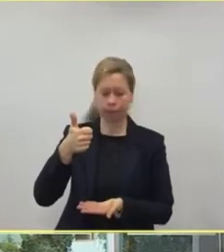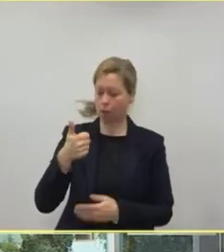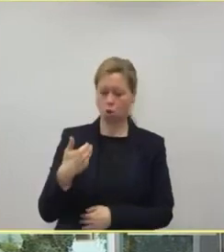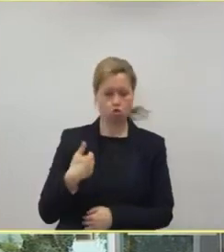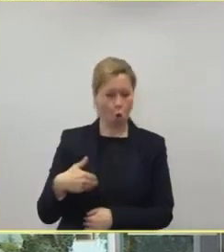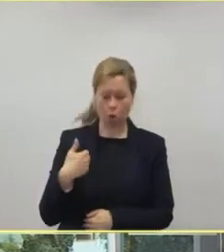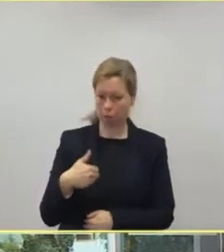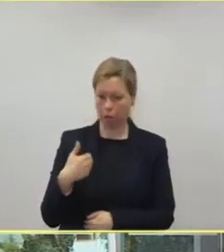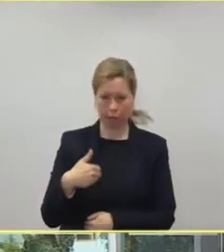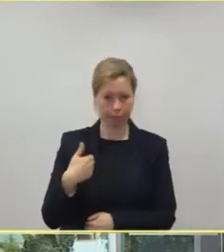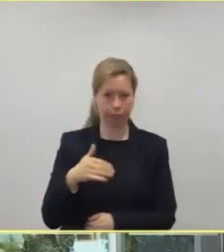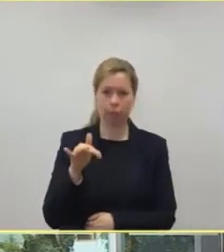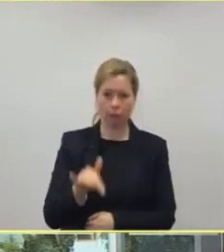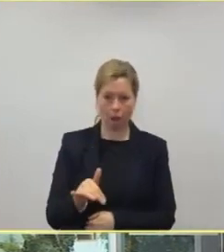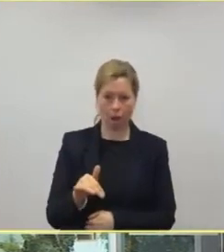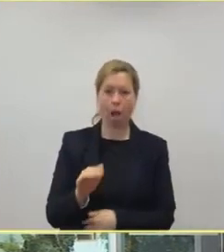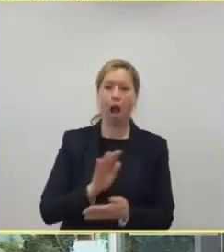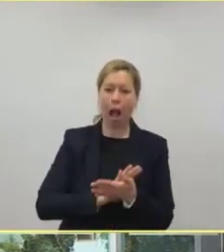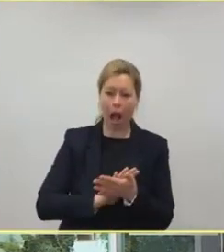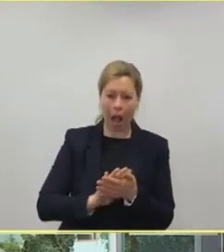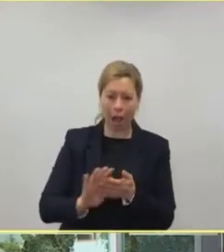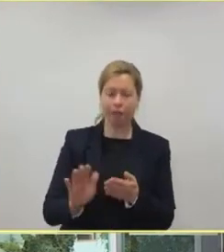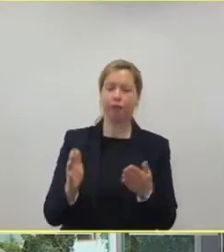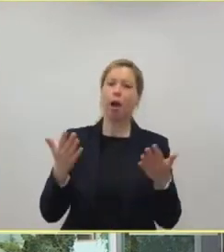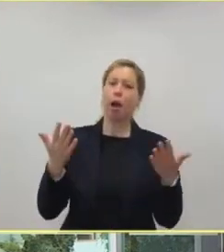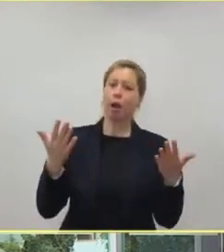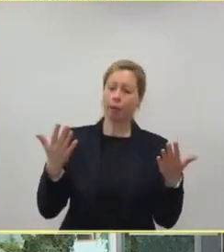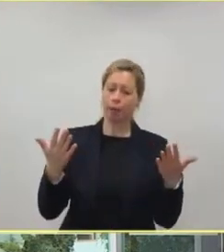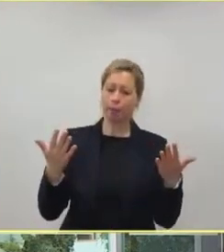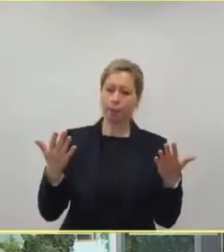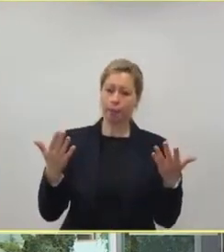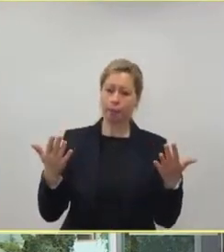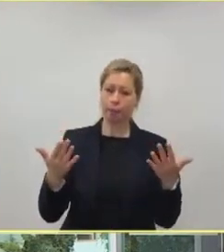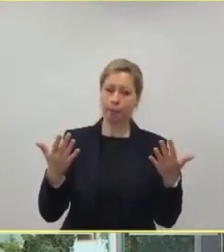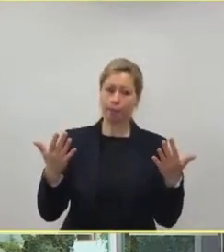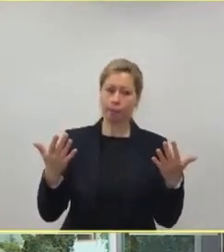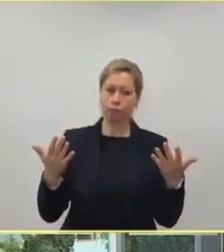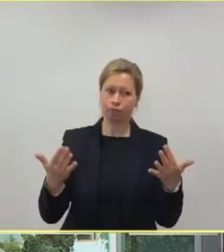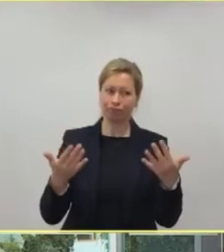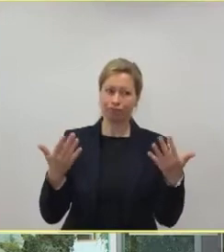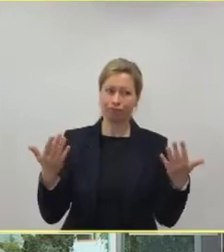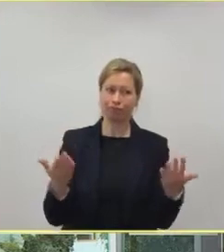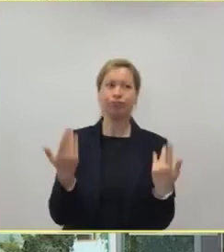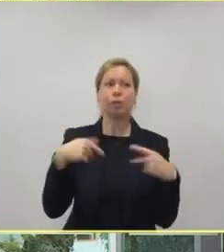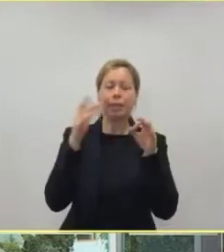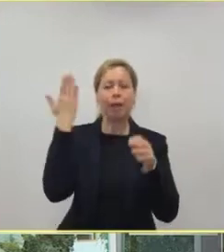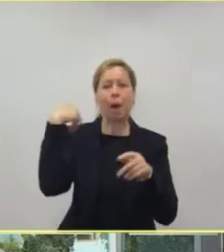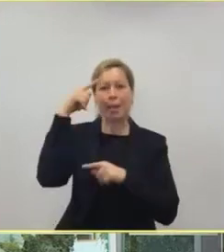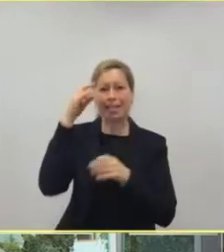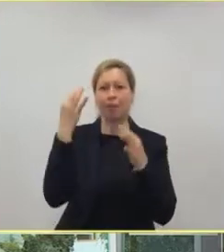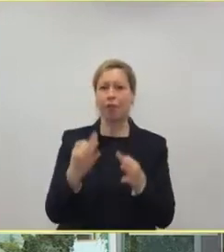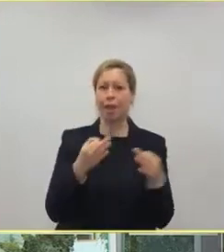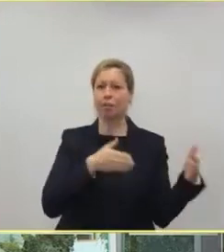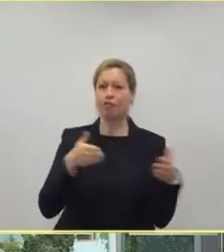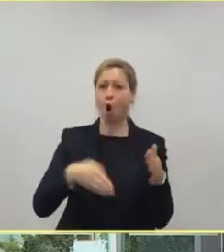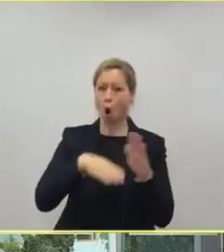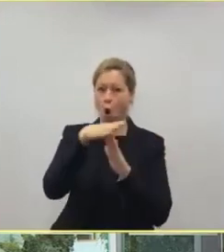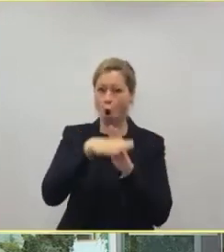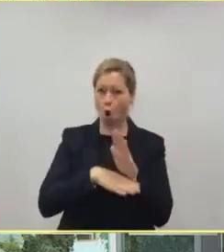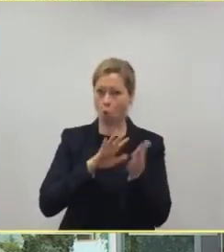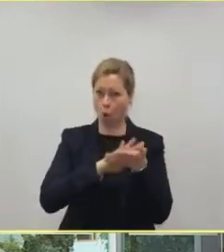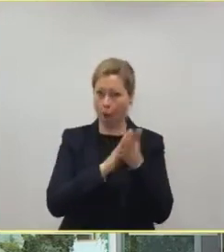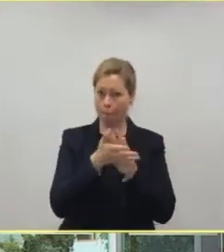dass wir tatsächlich für die Phase, als die Verordnung erlassen wurde, dass die Krankenhäuser eine